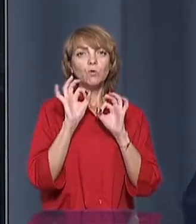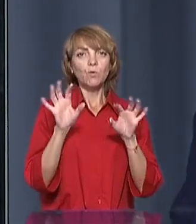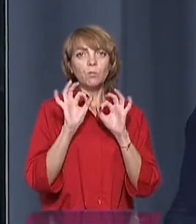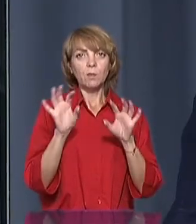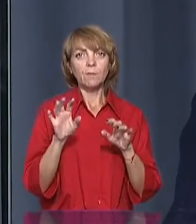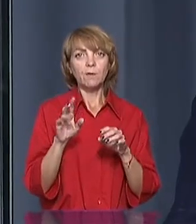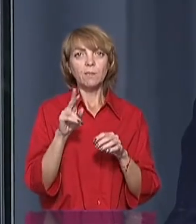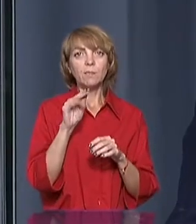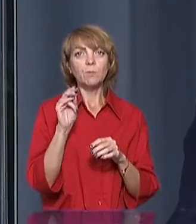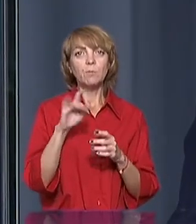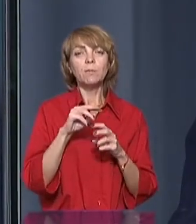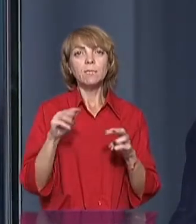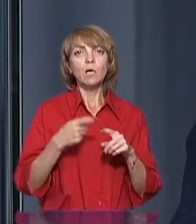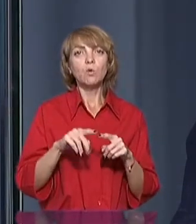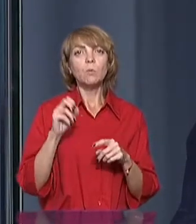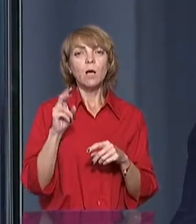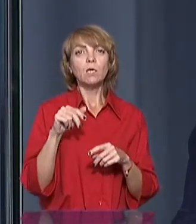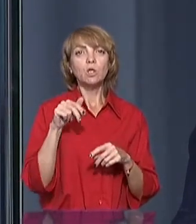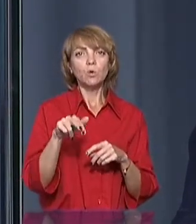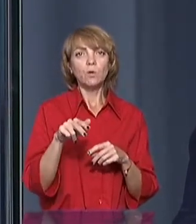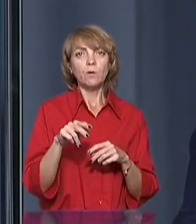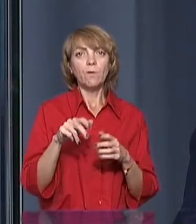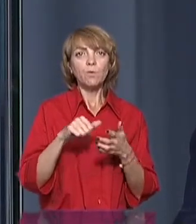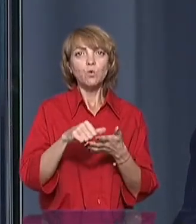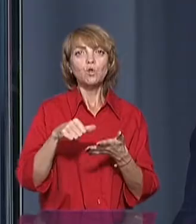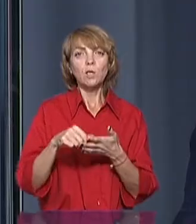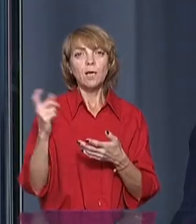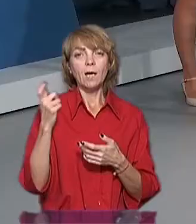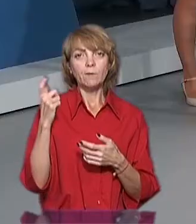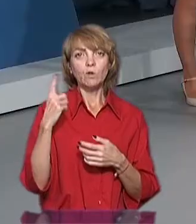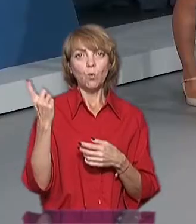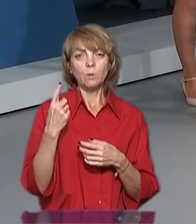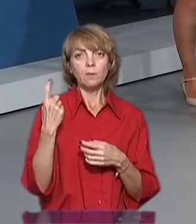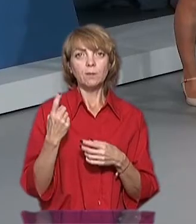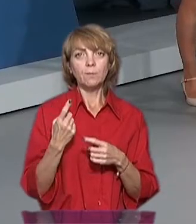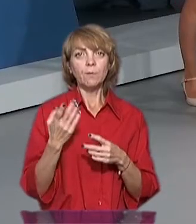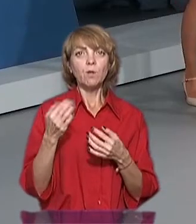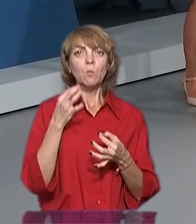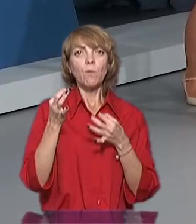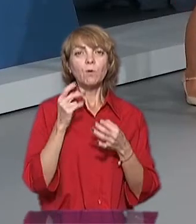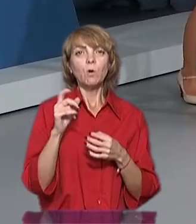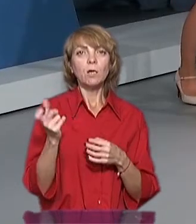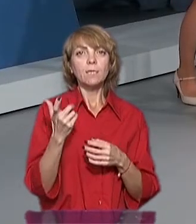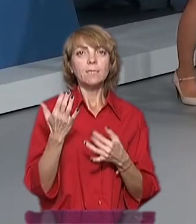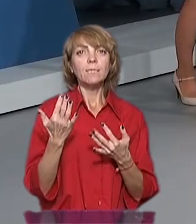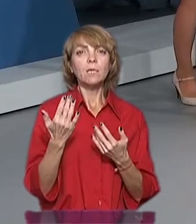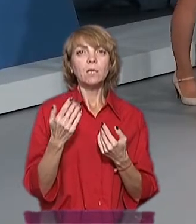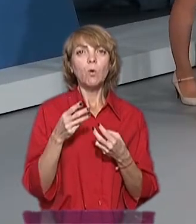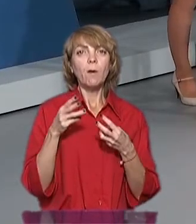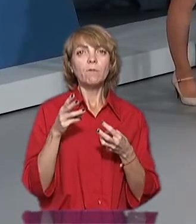диспетчерського міністерства в тому, як йде включення в Харківській області. Давайте поговоримо про газ. Наскільки